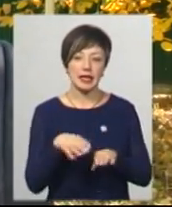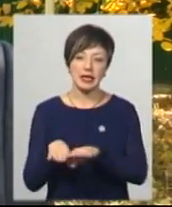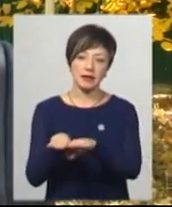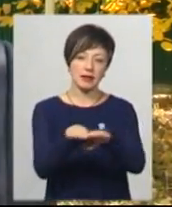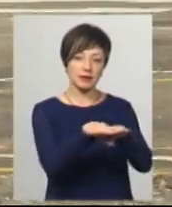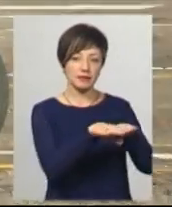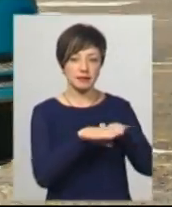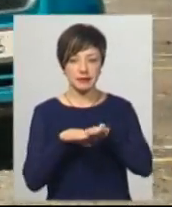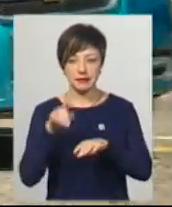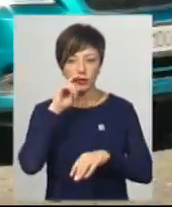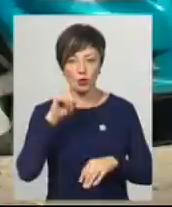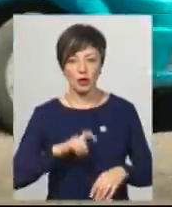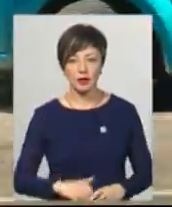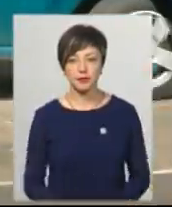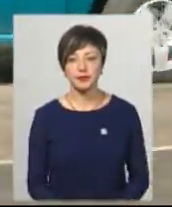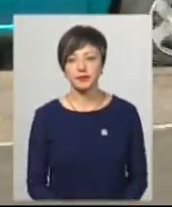території України.